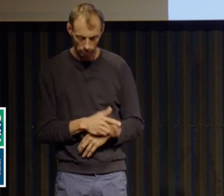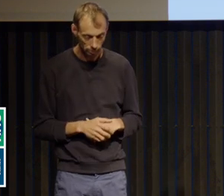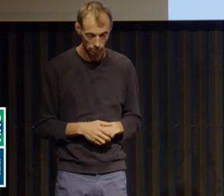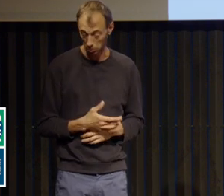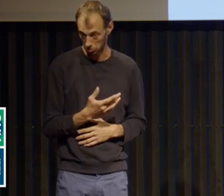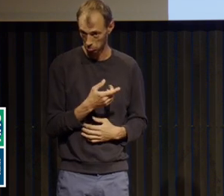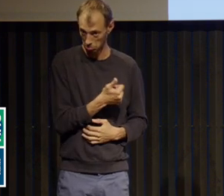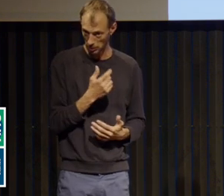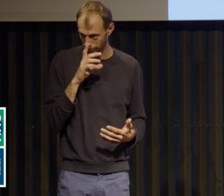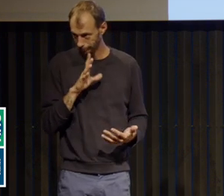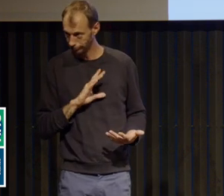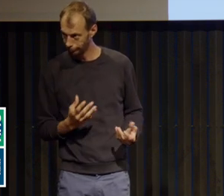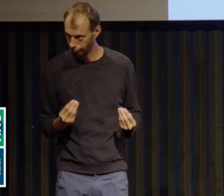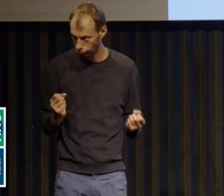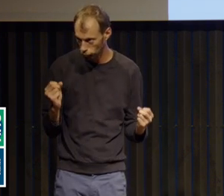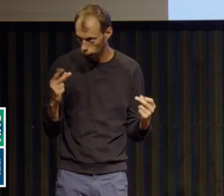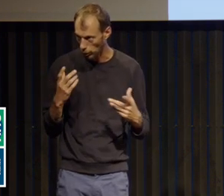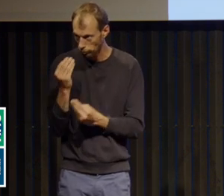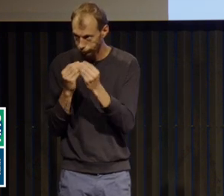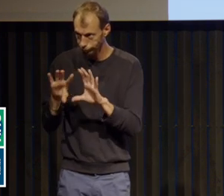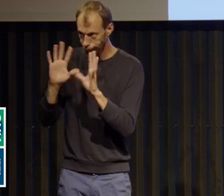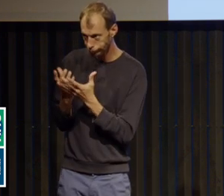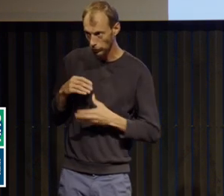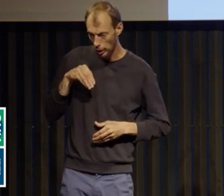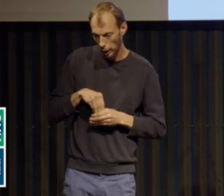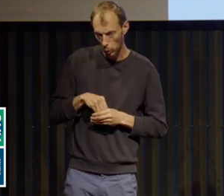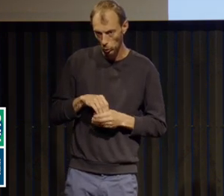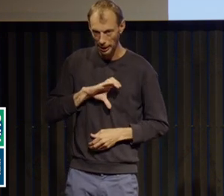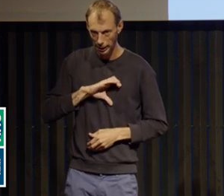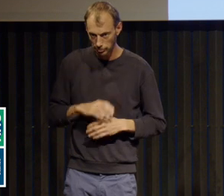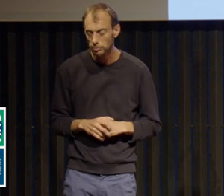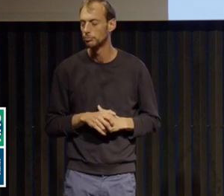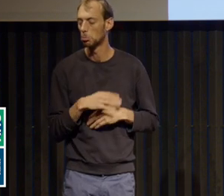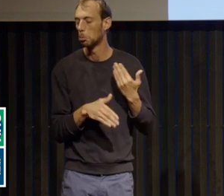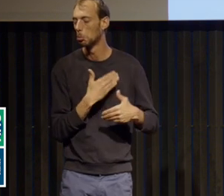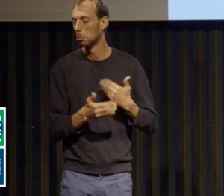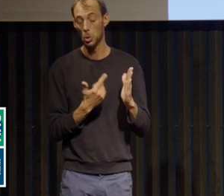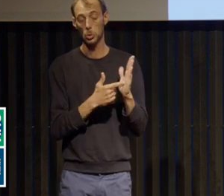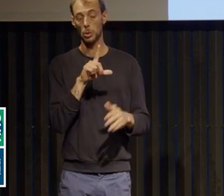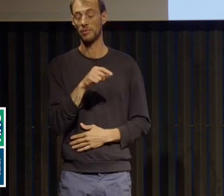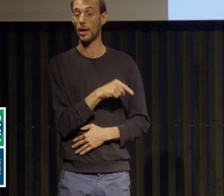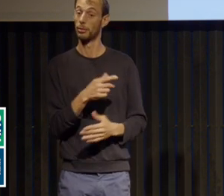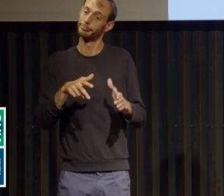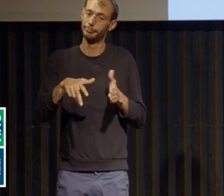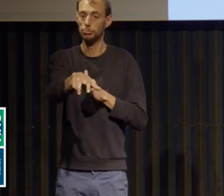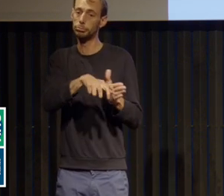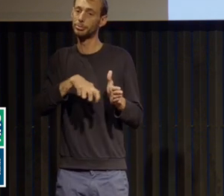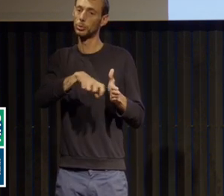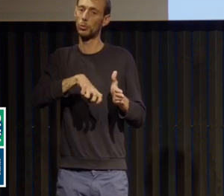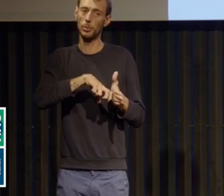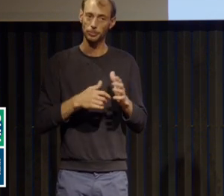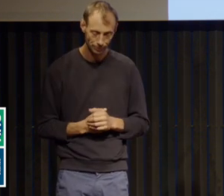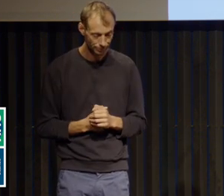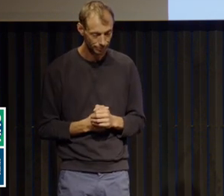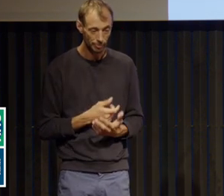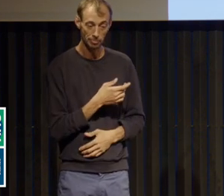sur la nourriture. En 2020, arrive le confinement. Donc là, elle se dit je ne vais peut-être pas avoir de job